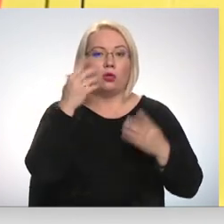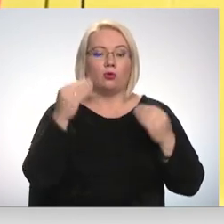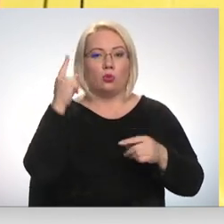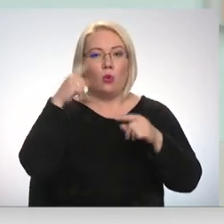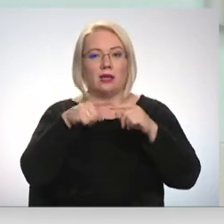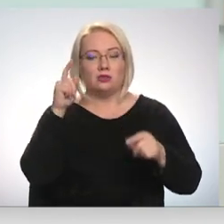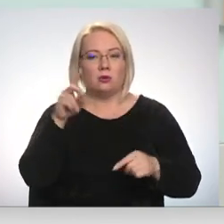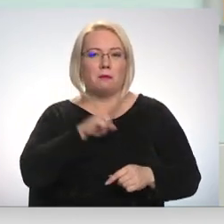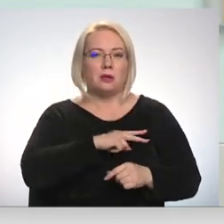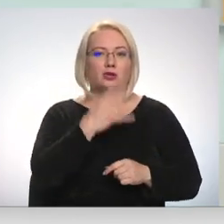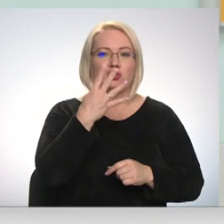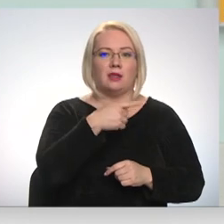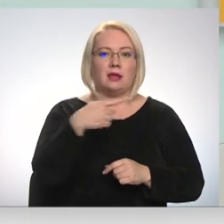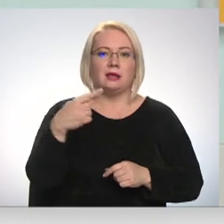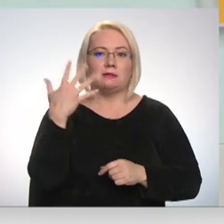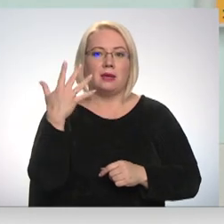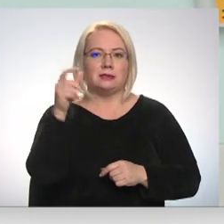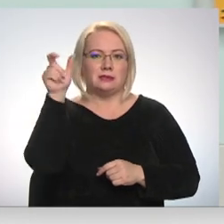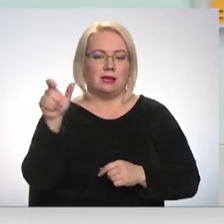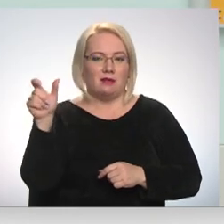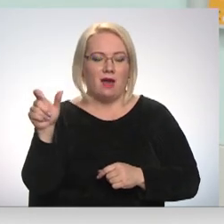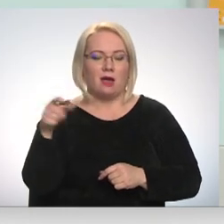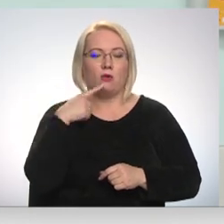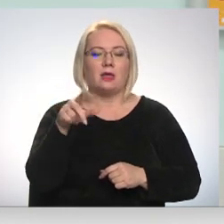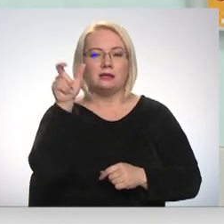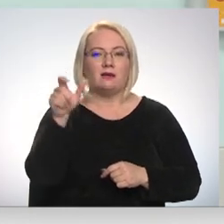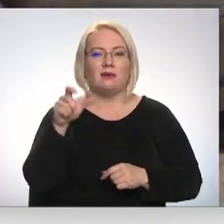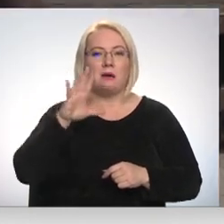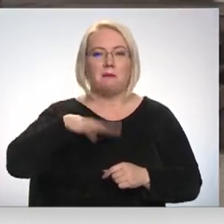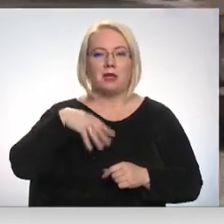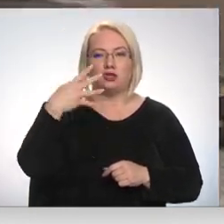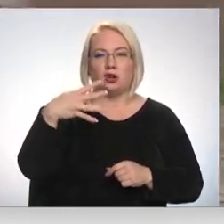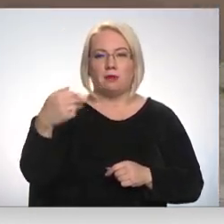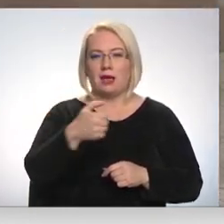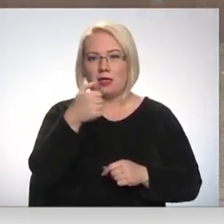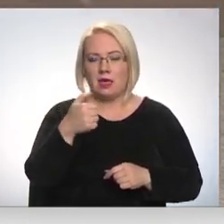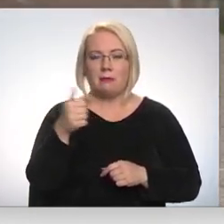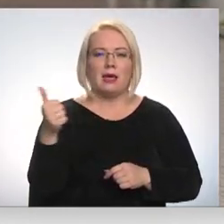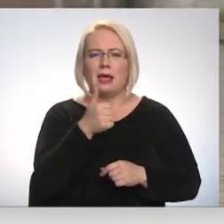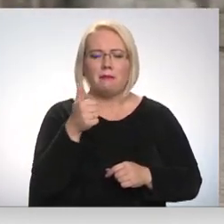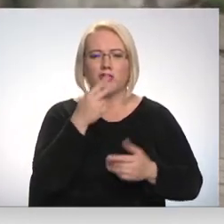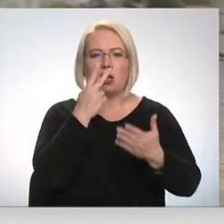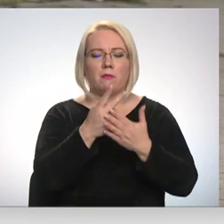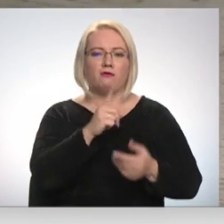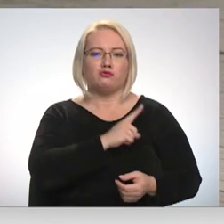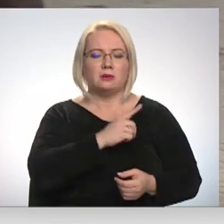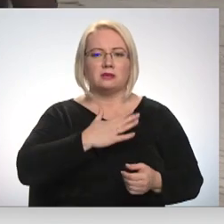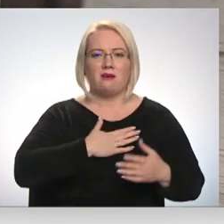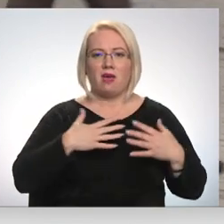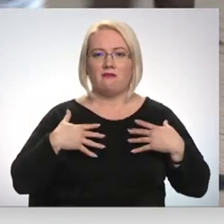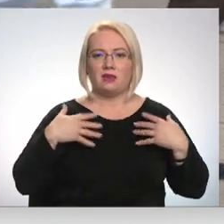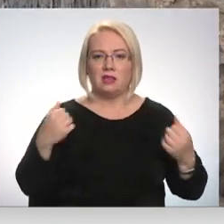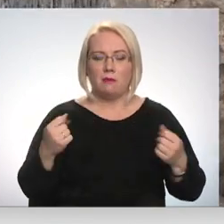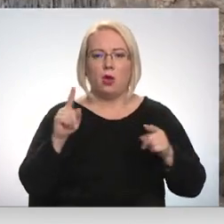mirs 4 līdz 5 cilvēki uzsver nēroloģe. Cilvēkiem vecumā pēc 40 gadiem īpaši jāpievērš uzmanību savai veselībai, jo